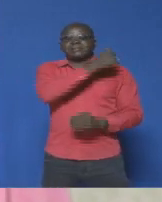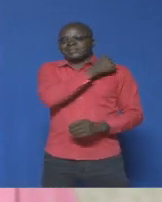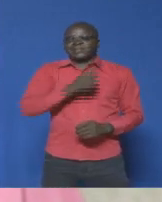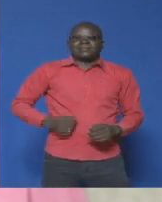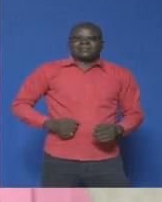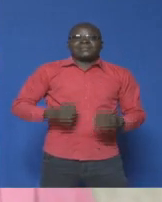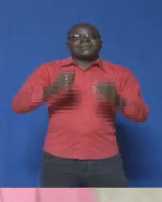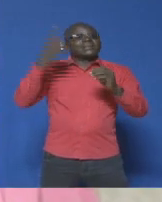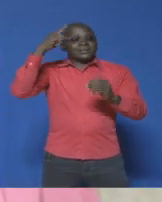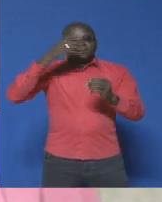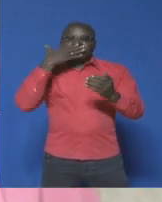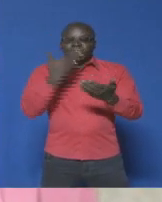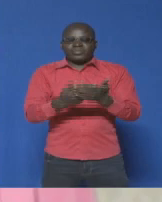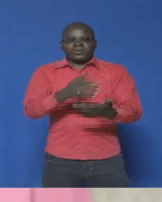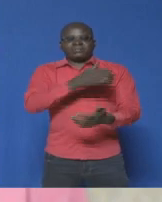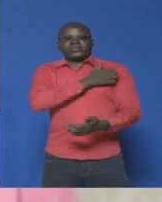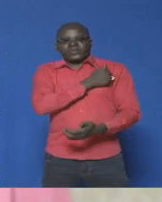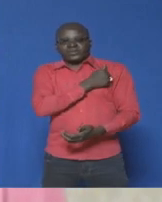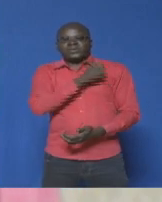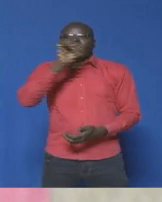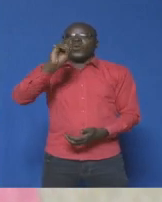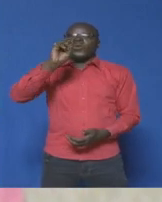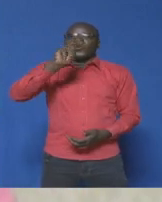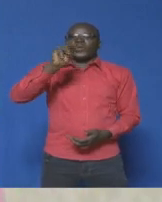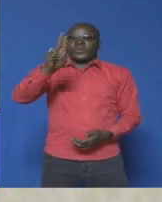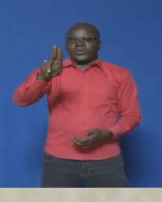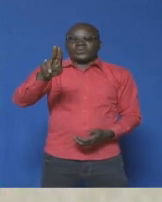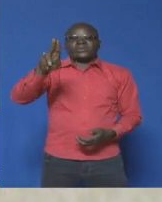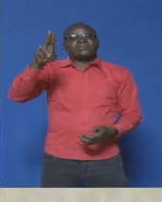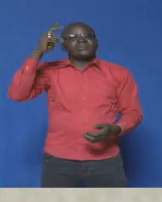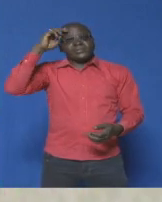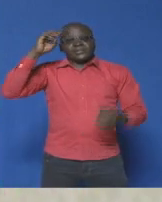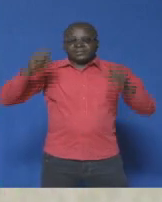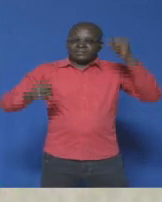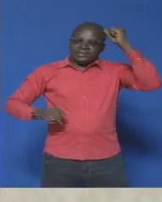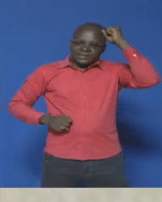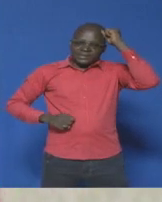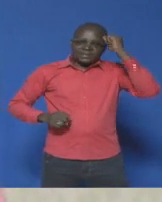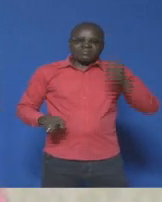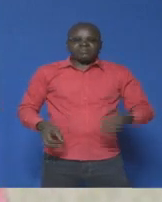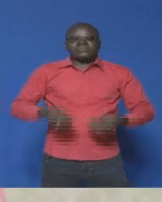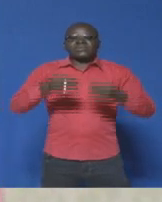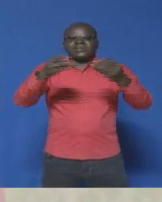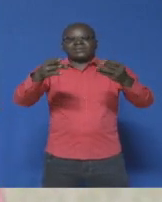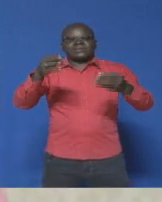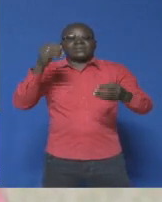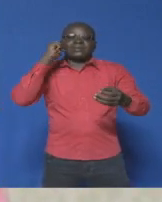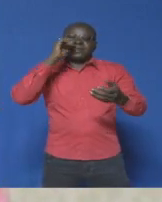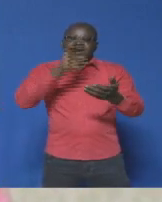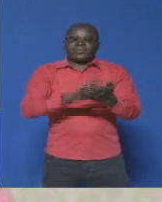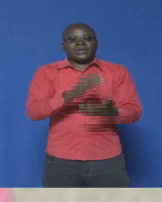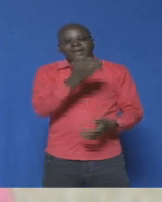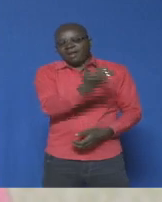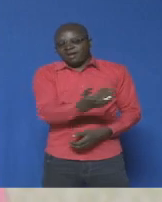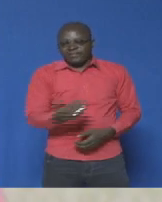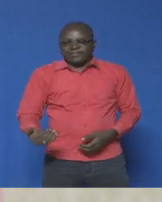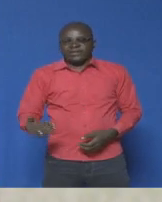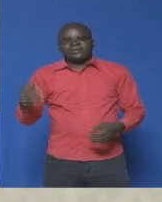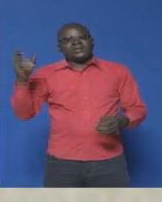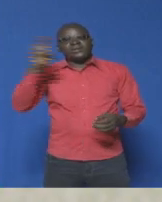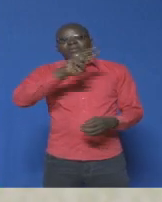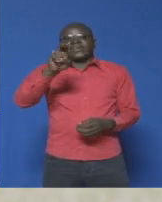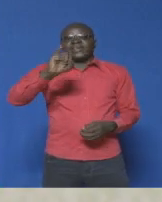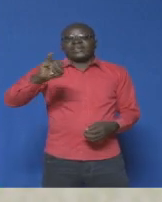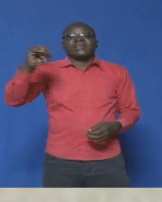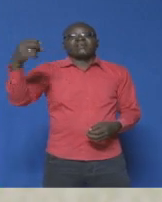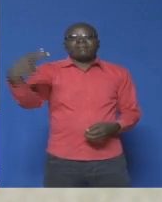volonté de l'ONU-Sida pour la prévention de la transmission de la mère à l'enfant du VIH-Sida, je me tiens